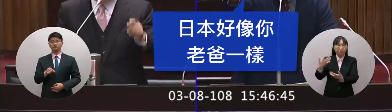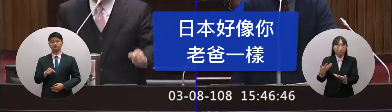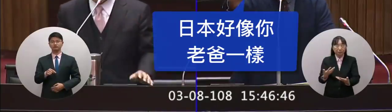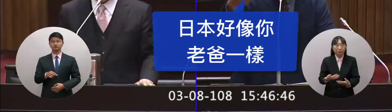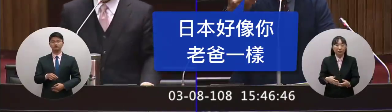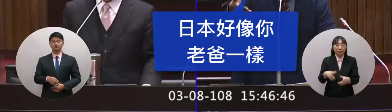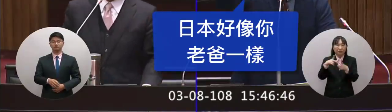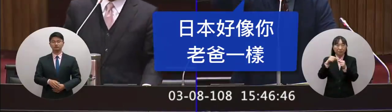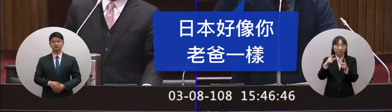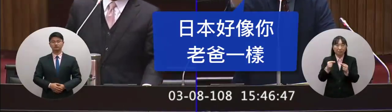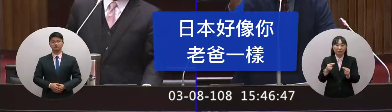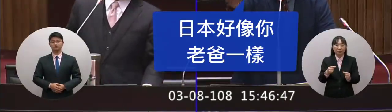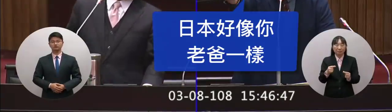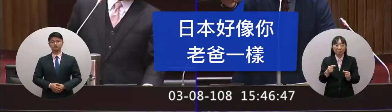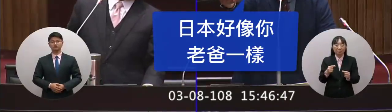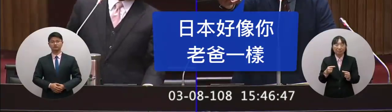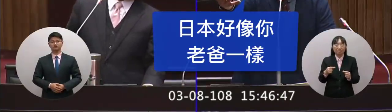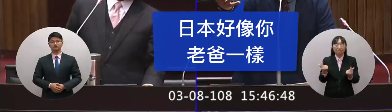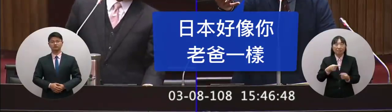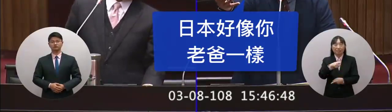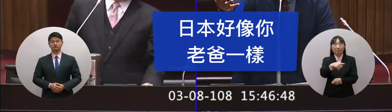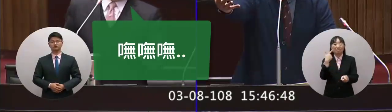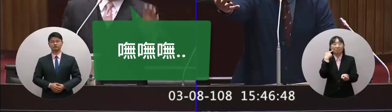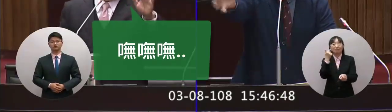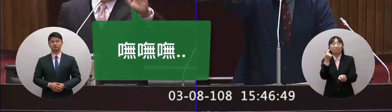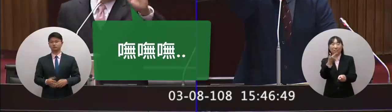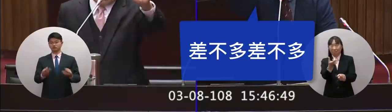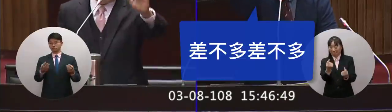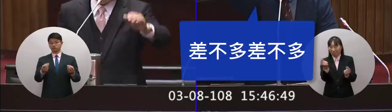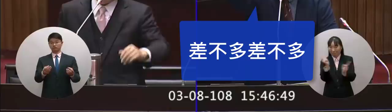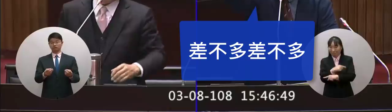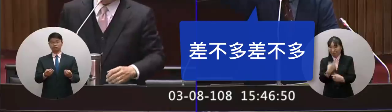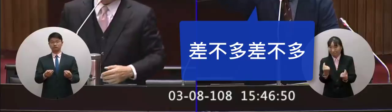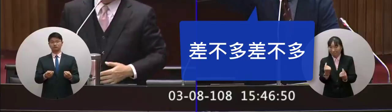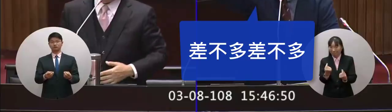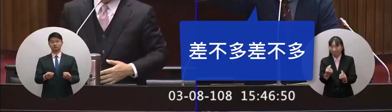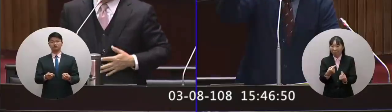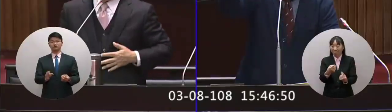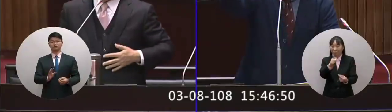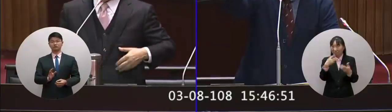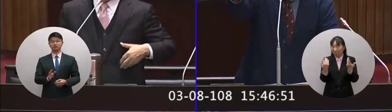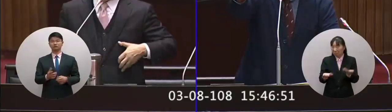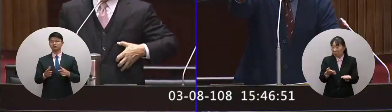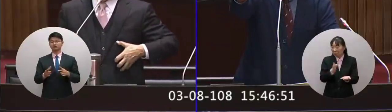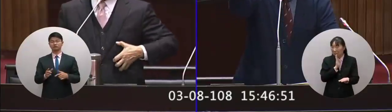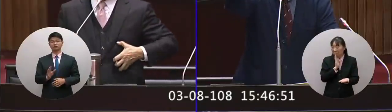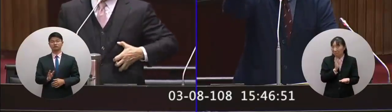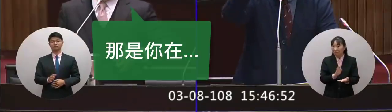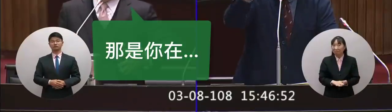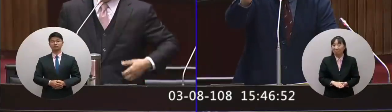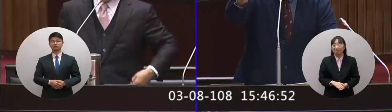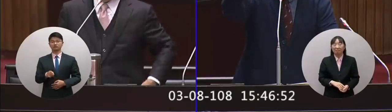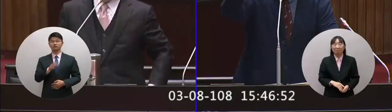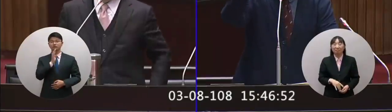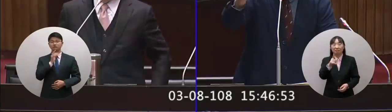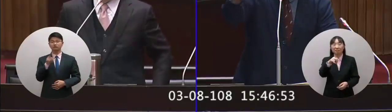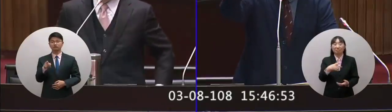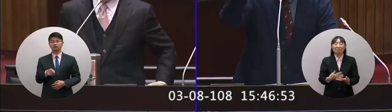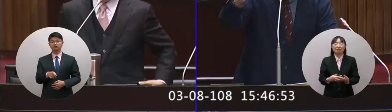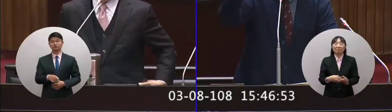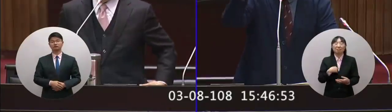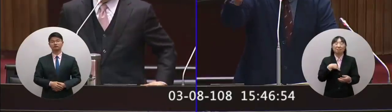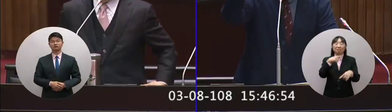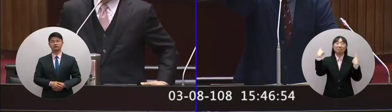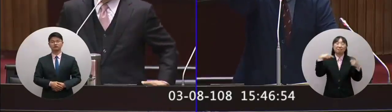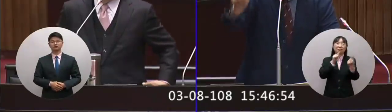日本是像你們老伯子三塊差不多我告訴你民進黨